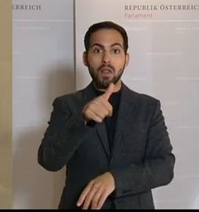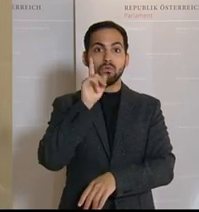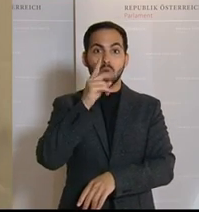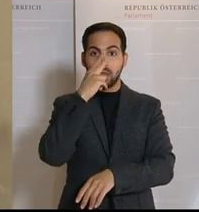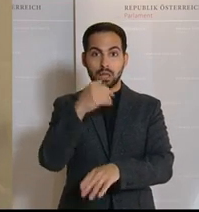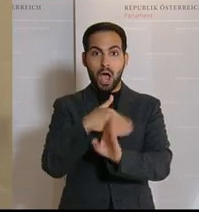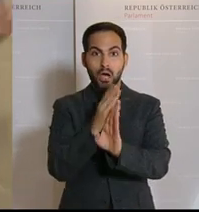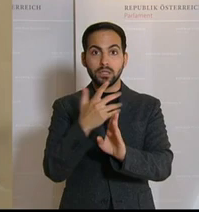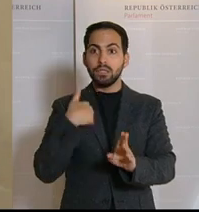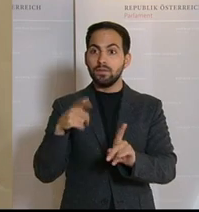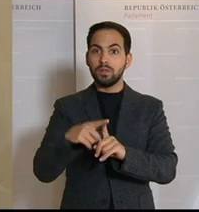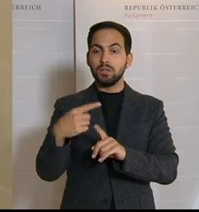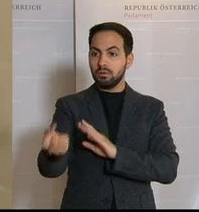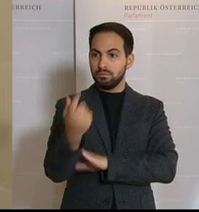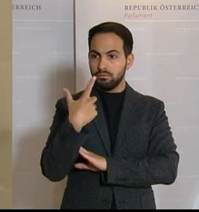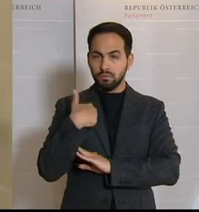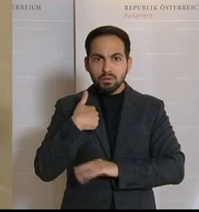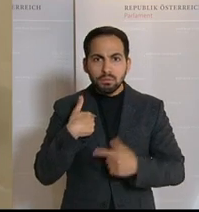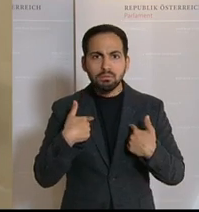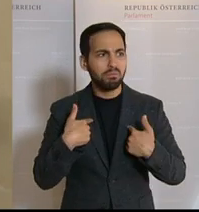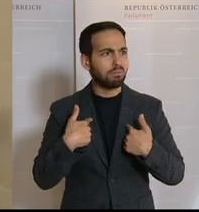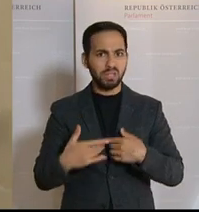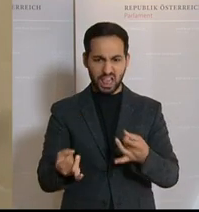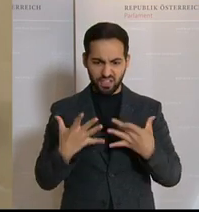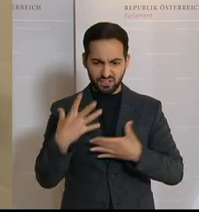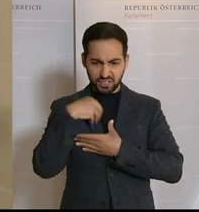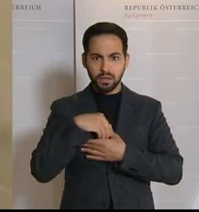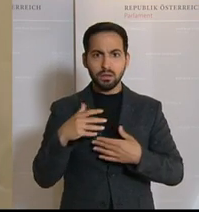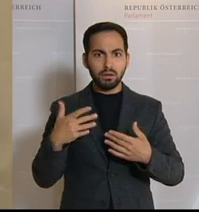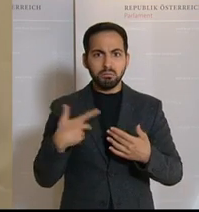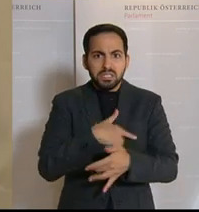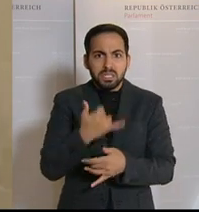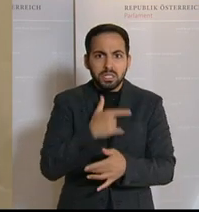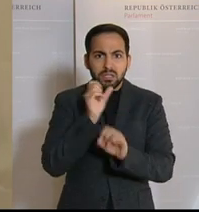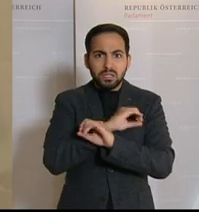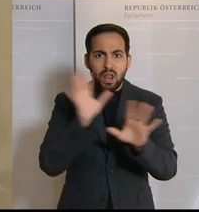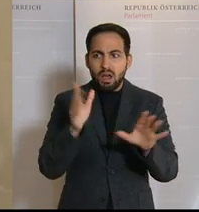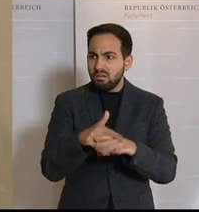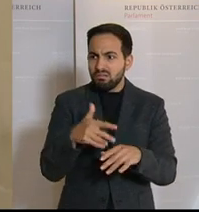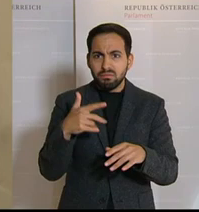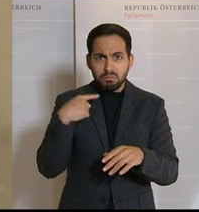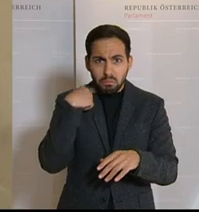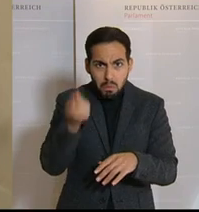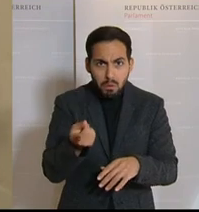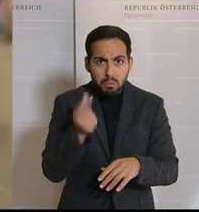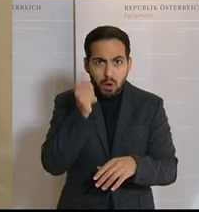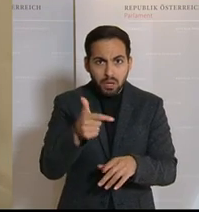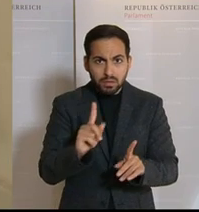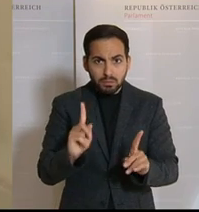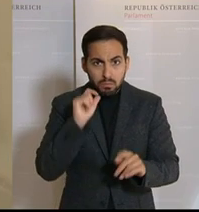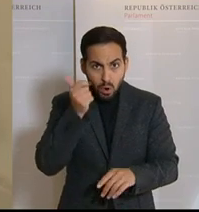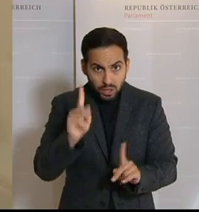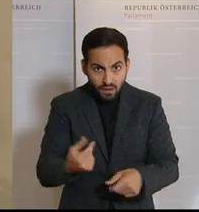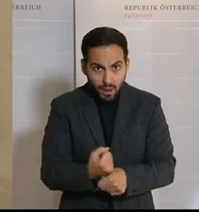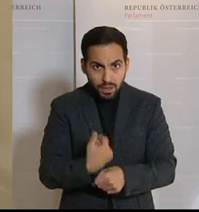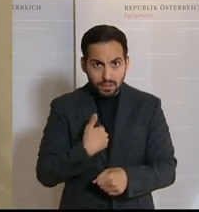aufpinkst und du die Nachricht kriegst, dass du potenziell infiziert bist, da weiß man ja bis heute nicht, darfst du am nächsten Tag arbeiten gehen oder nicht. Die Frau Ministerin